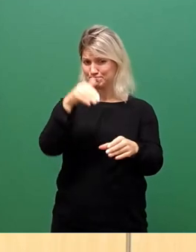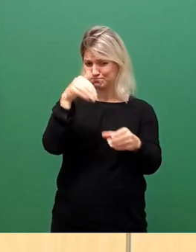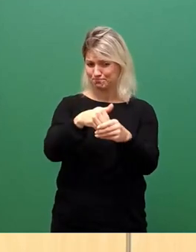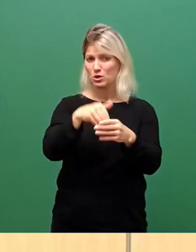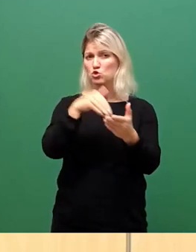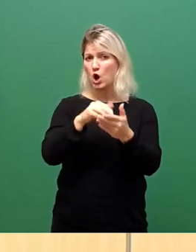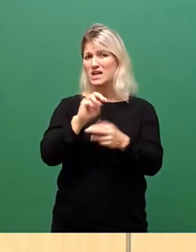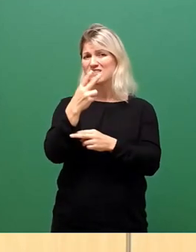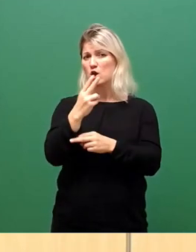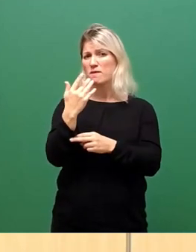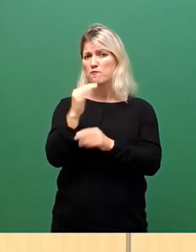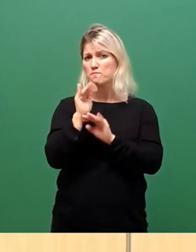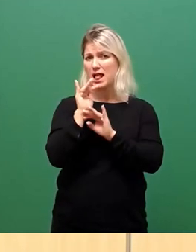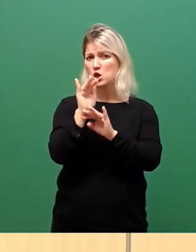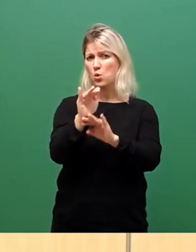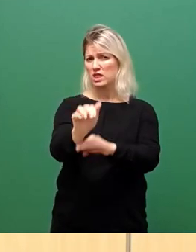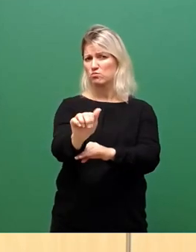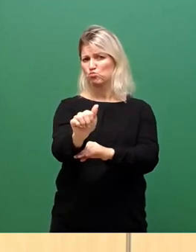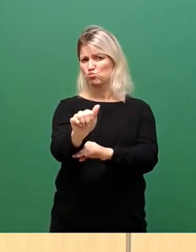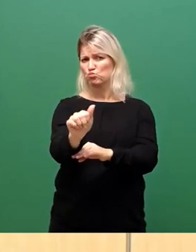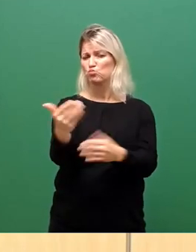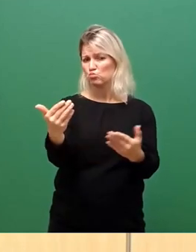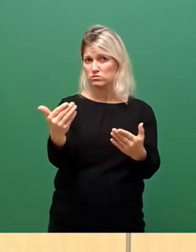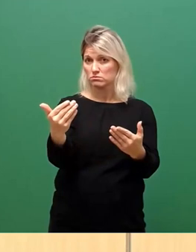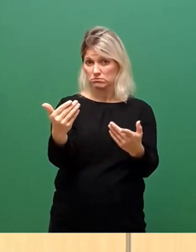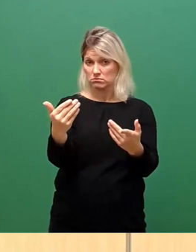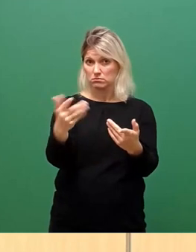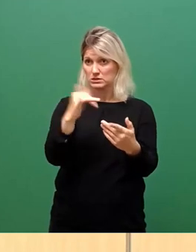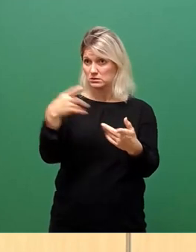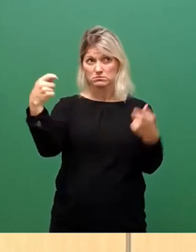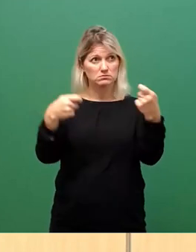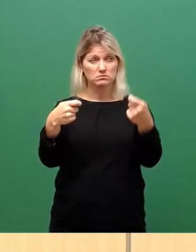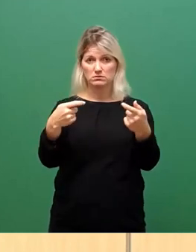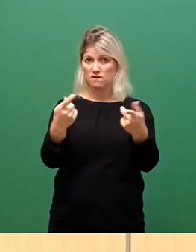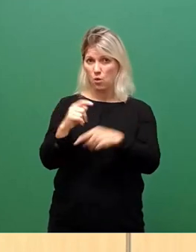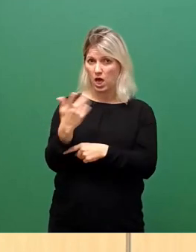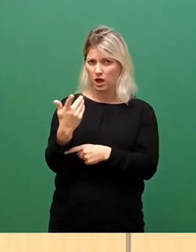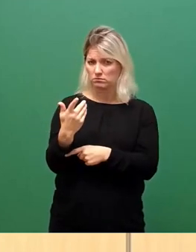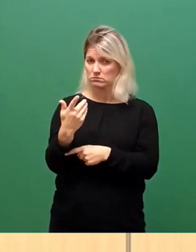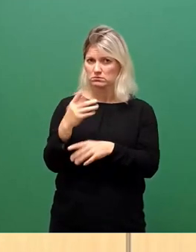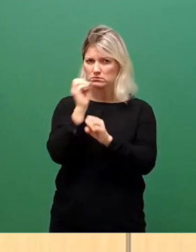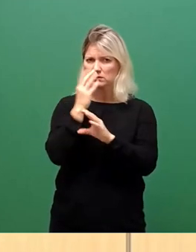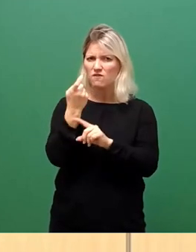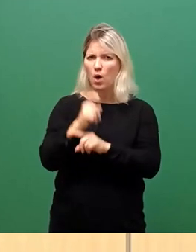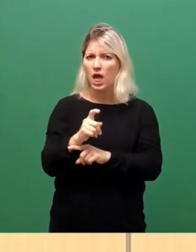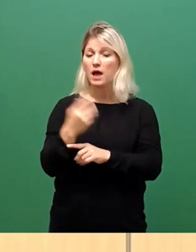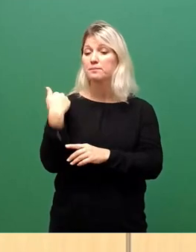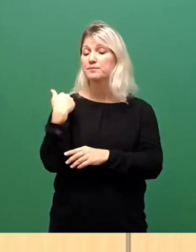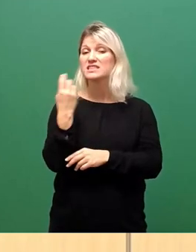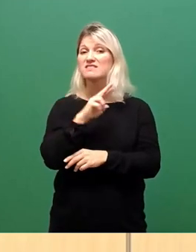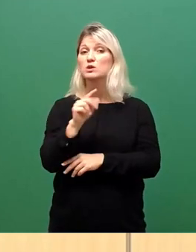Millionen, so ungefähr, ungedeckt. Wie kommt das zustande? Für 2021 sind nicht nur mehr